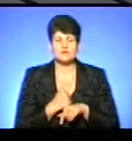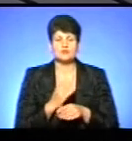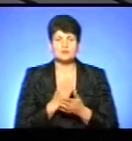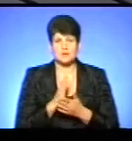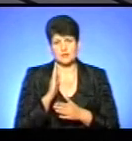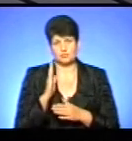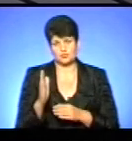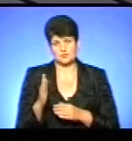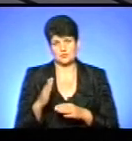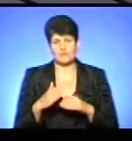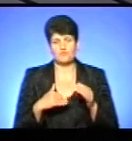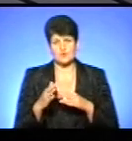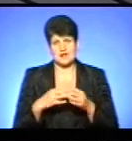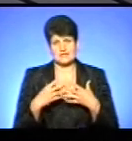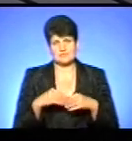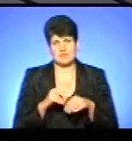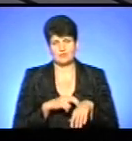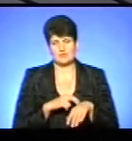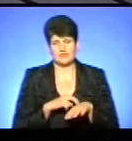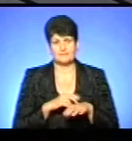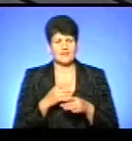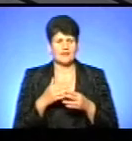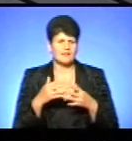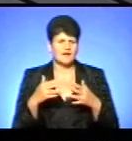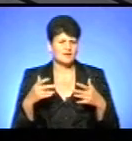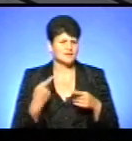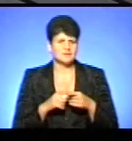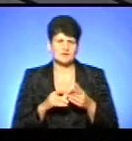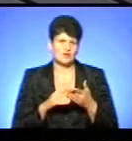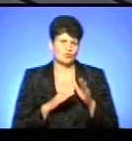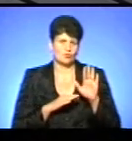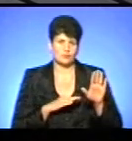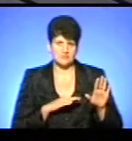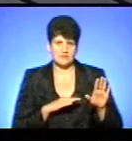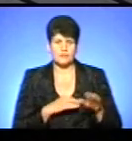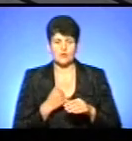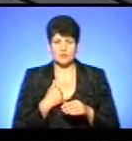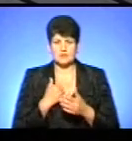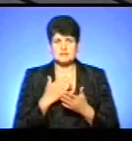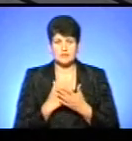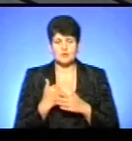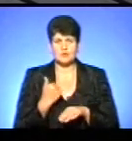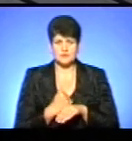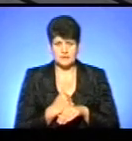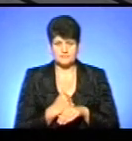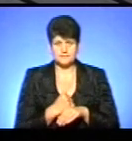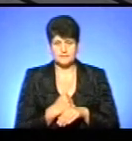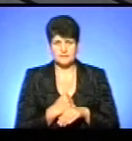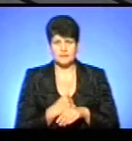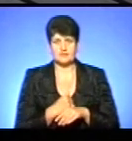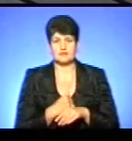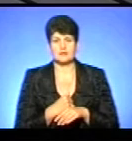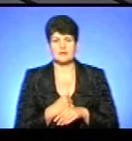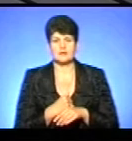бути в руках сімейного лікаря. Далі це все інше допоміжне. Тобто, в нас є основний перелік обладнання, яке має бути для